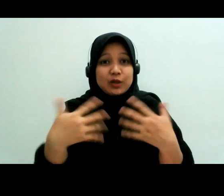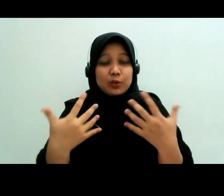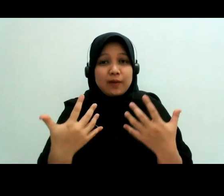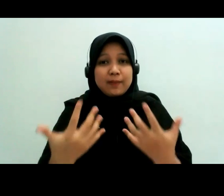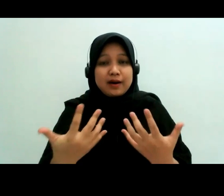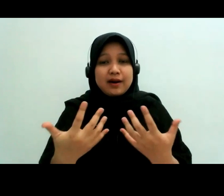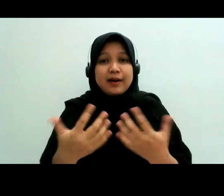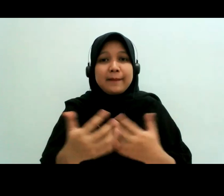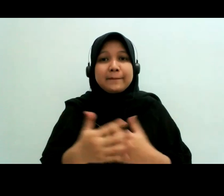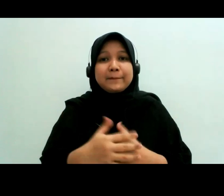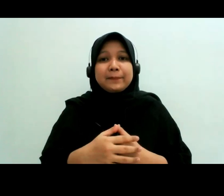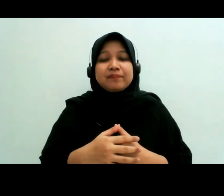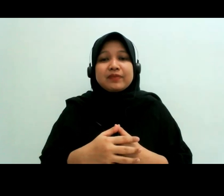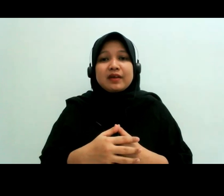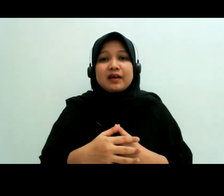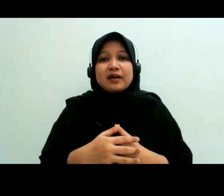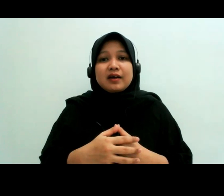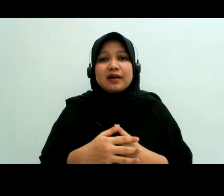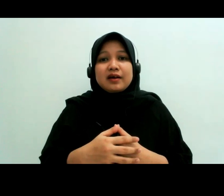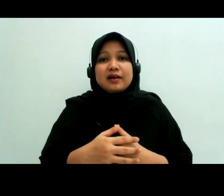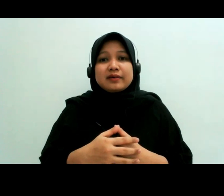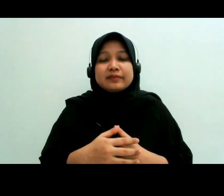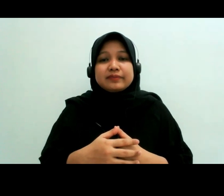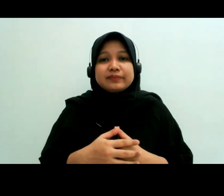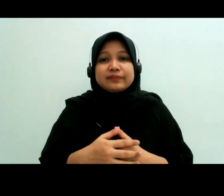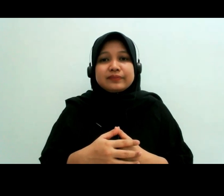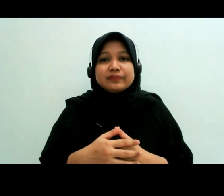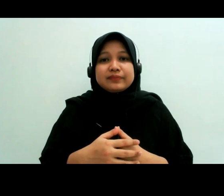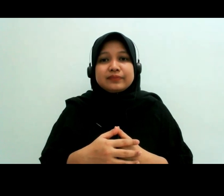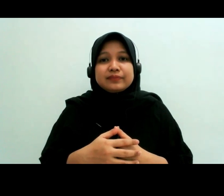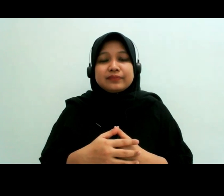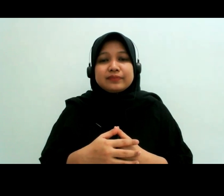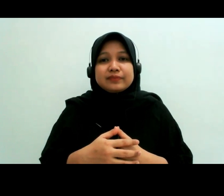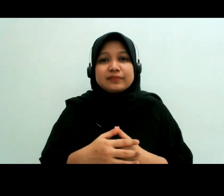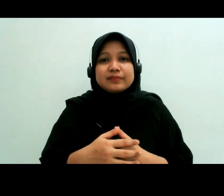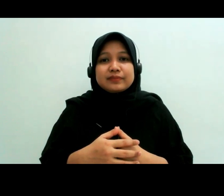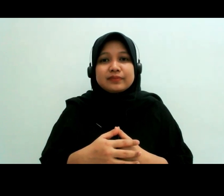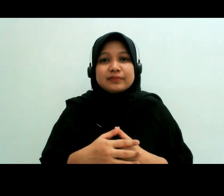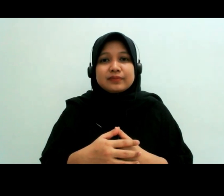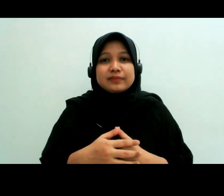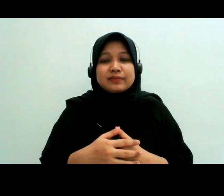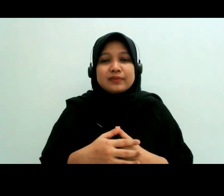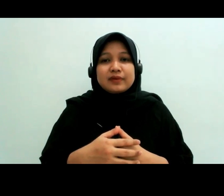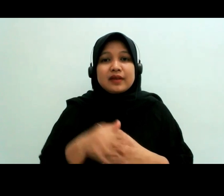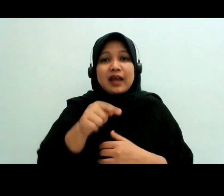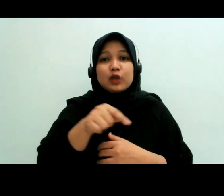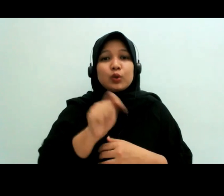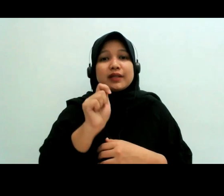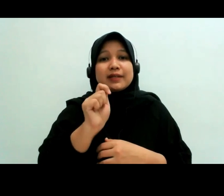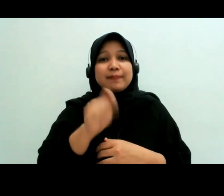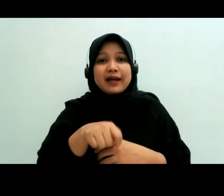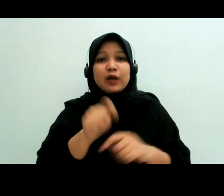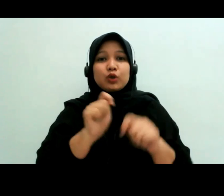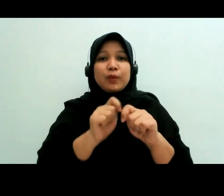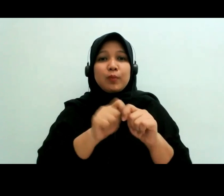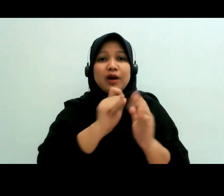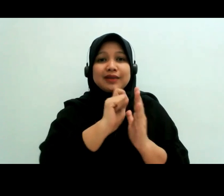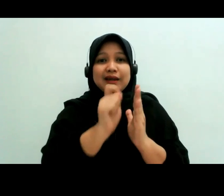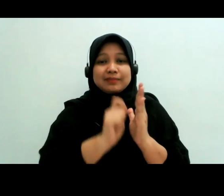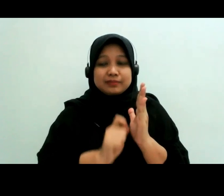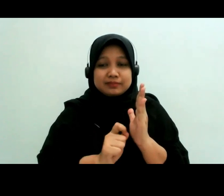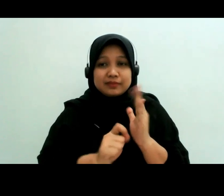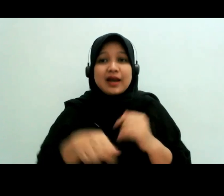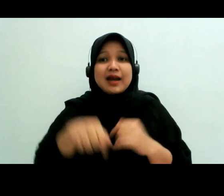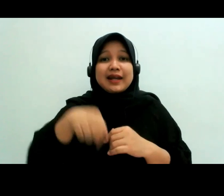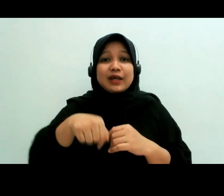atau kerentanan tipe itu itu apa itu yang teman-teman pakai untuk memframingkan nah kan dalam diskusi pada hari ini kita